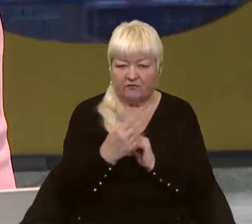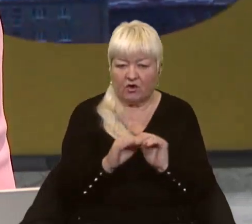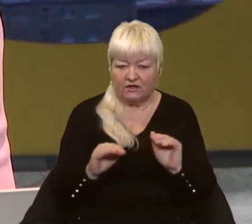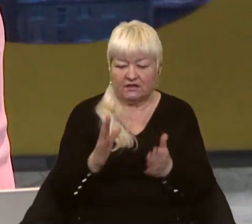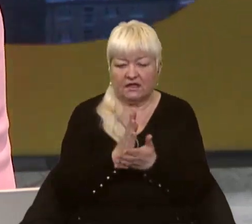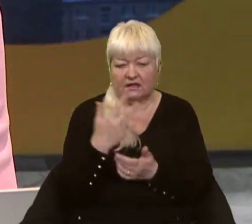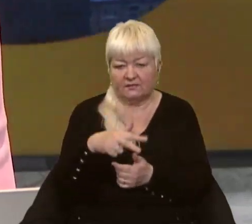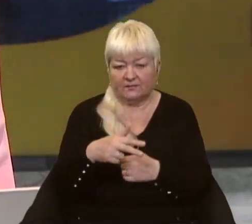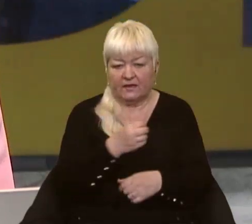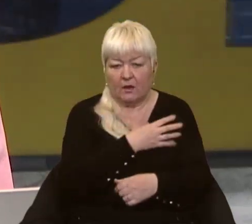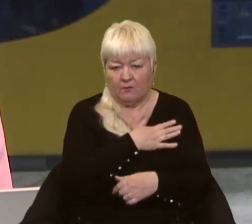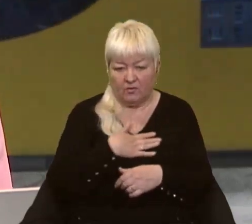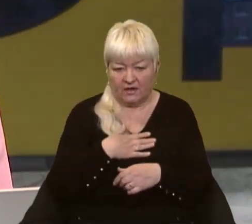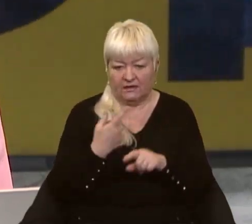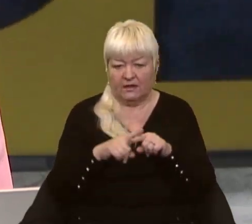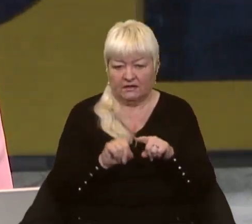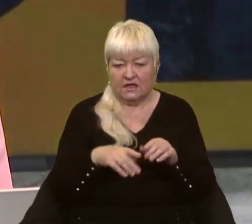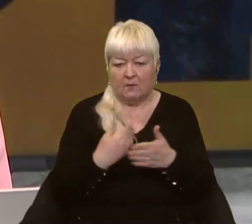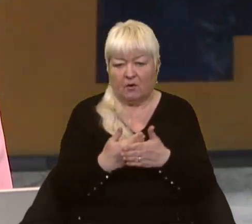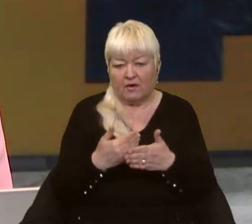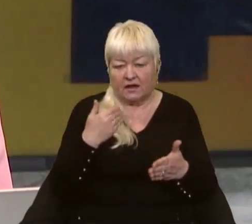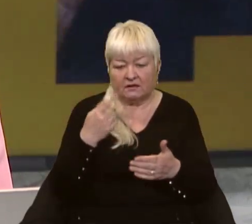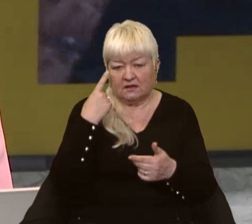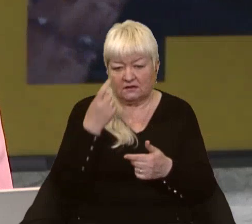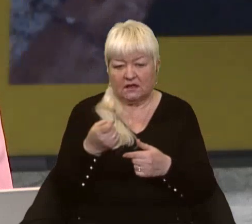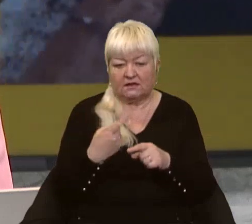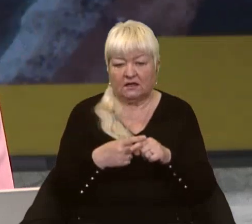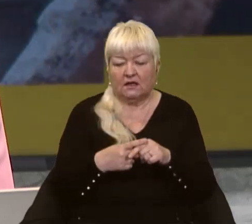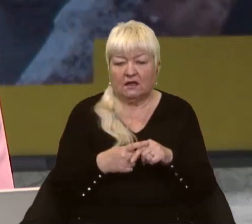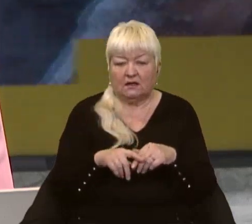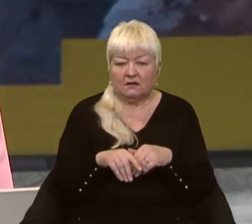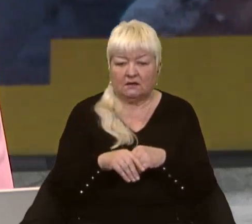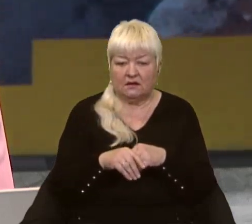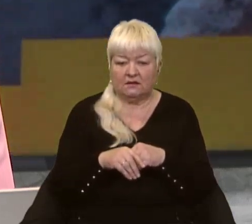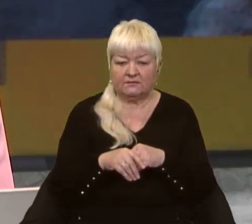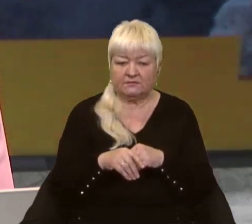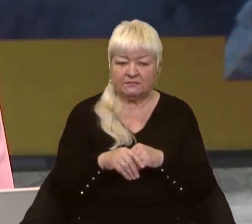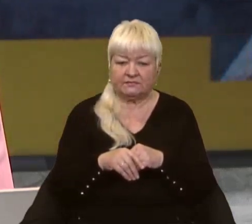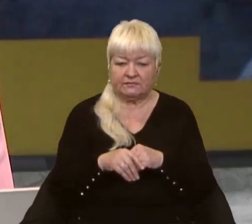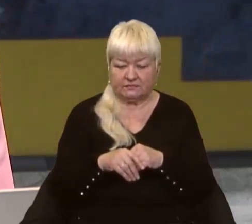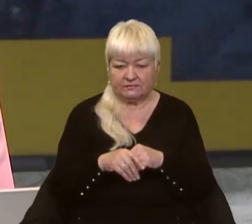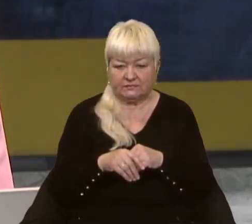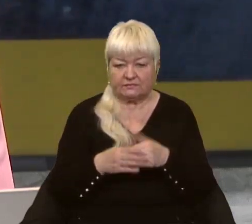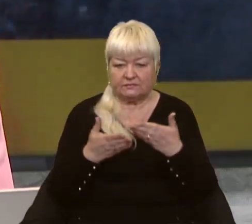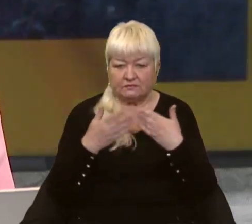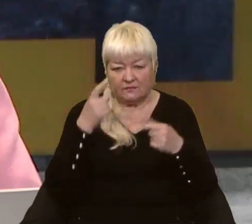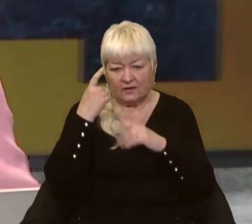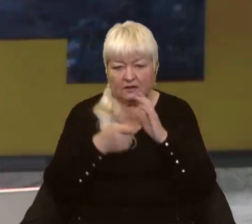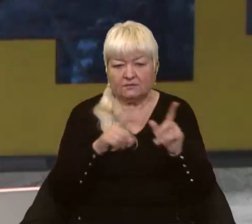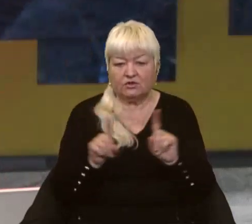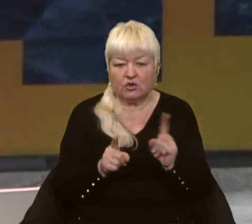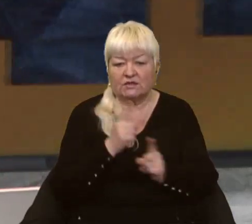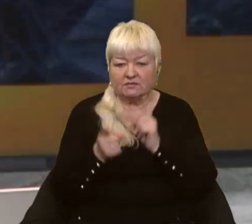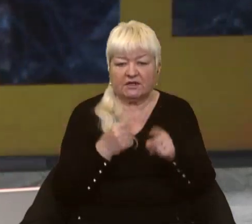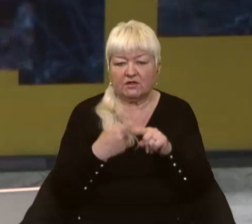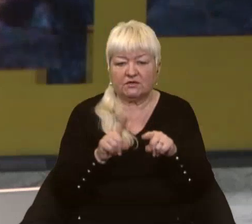є 30 поранених, але, знову-таки, це попередні дані, і на цьому було наголошено. Ну, а ми дізнаємося, чи змінилося щось за